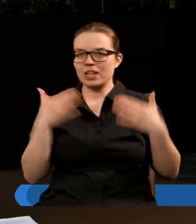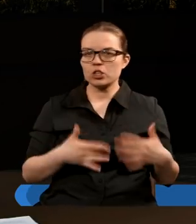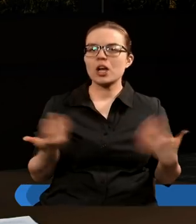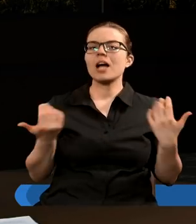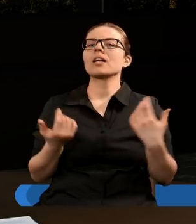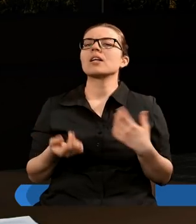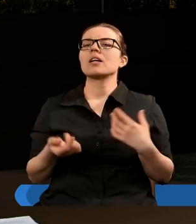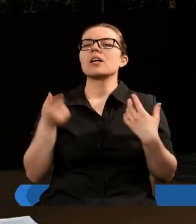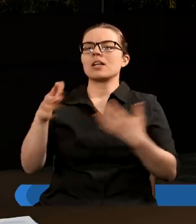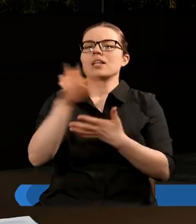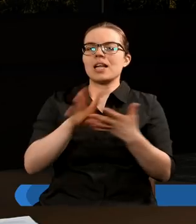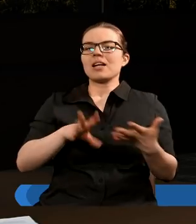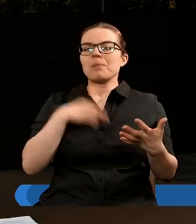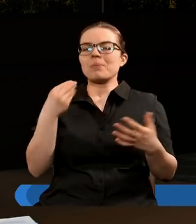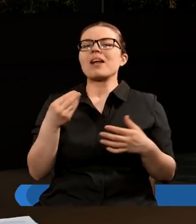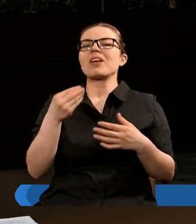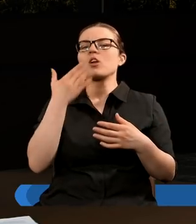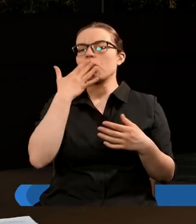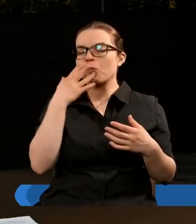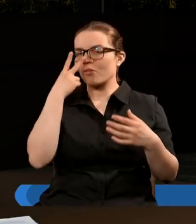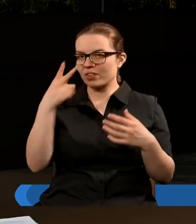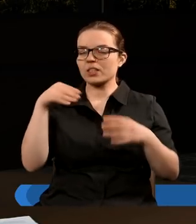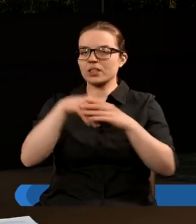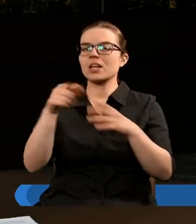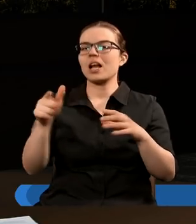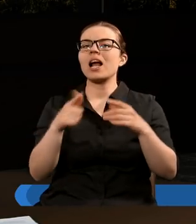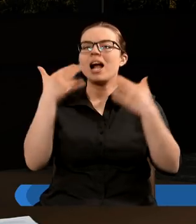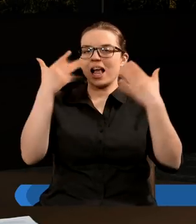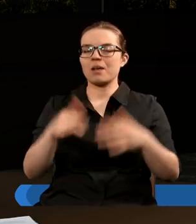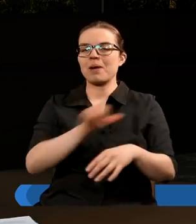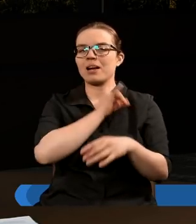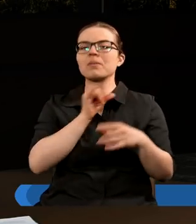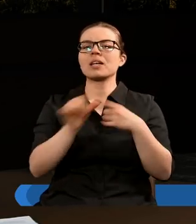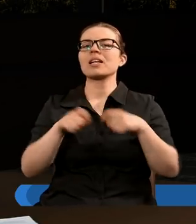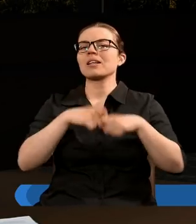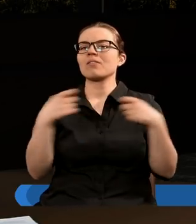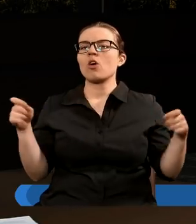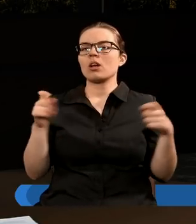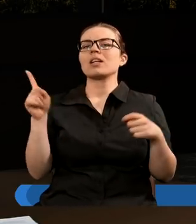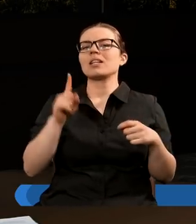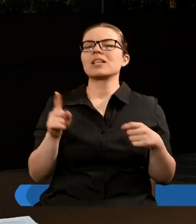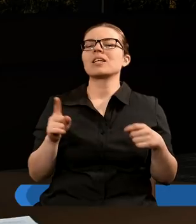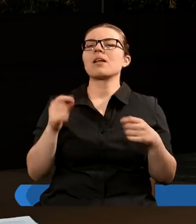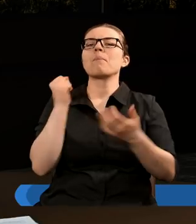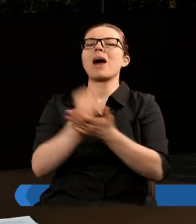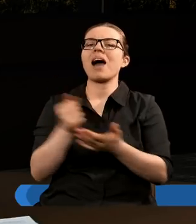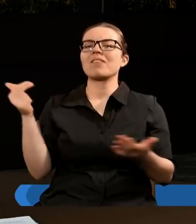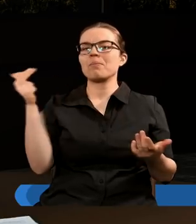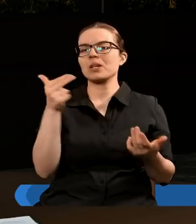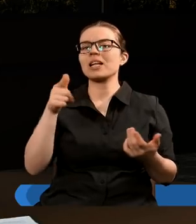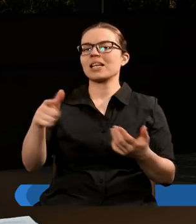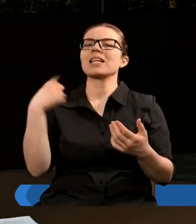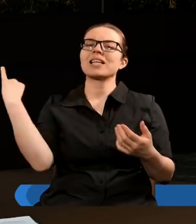ale w tekście biblijnym widzimy, że ta liczba imienia jest związana z prawem niedzielnym, czyli też z